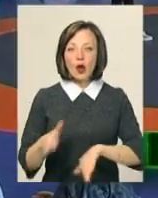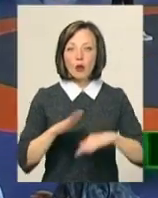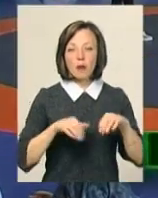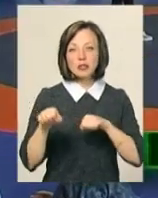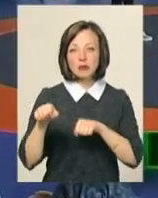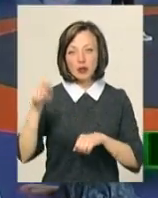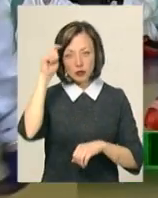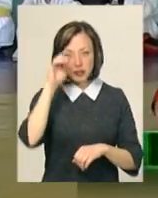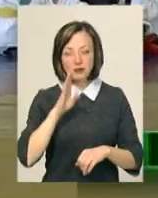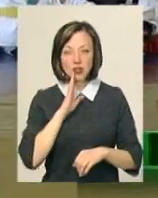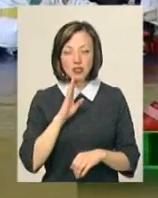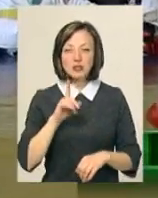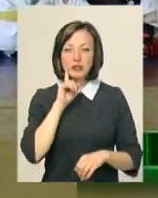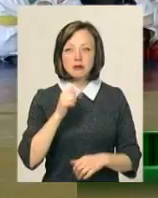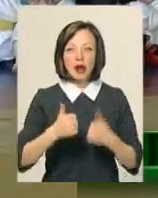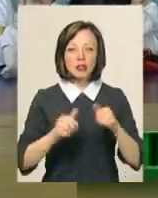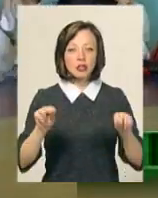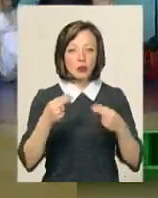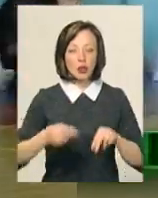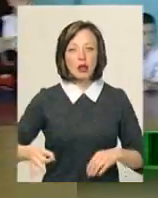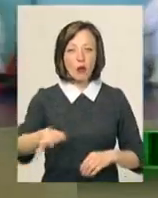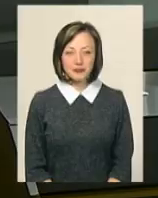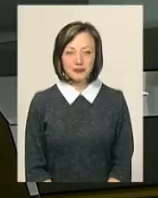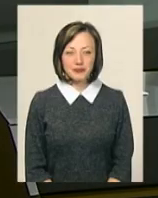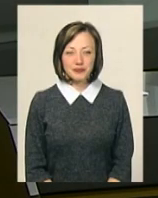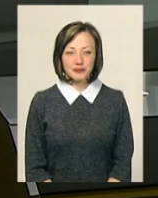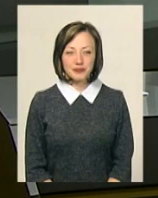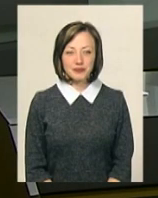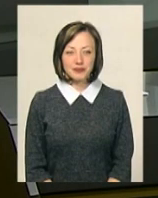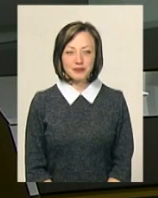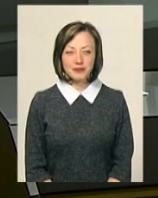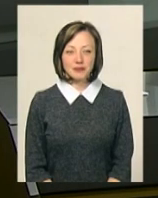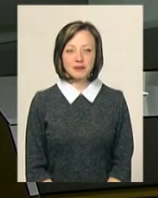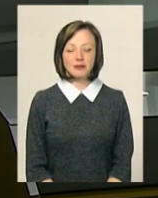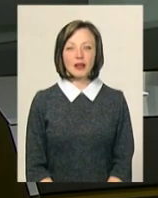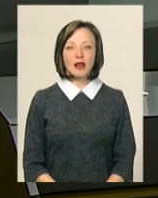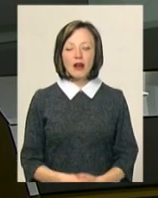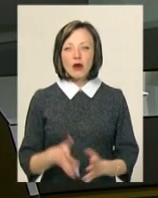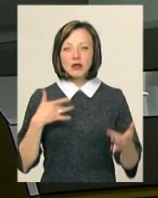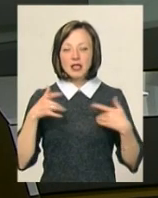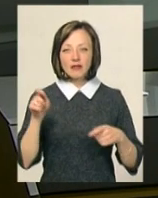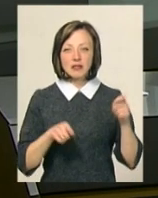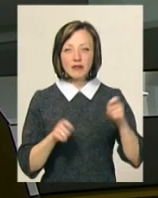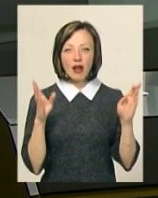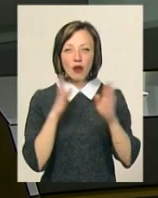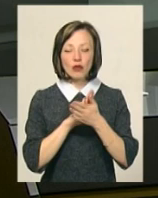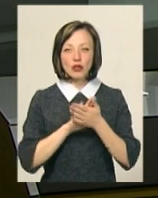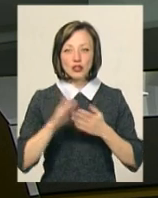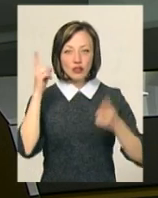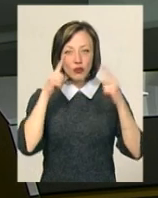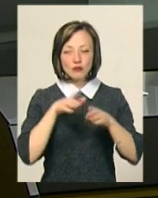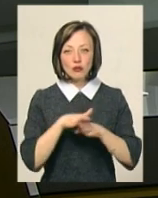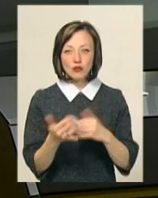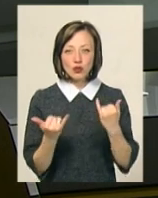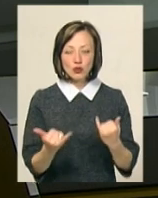юніори Хмельниччини змагалися на чемпіонаті області. Галоконцерт фестивалю екологічної творчості «Свіжий вітер» відбувся